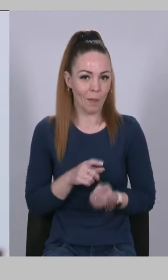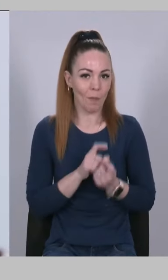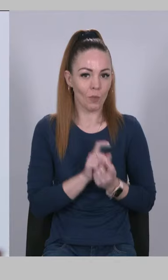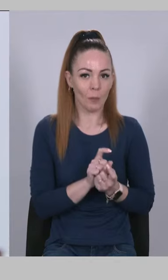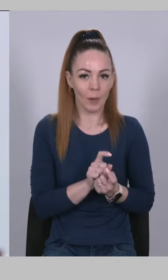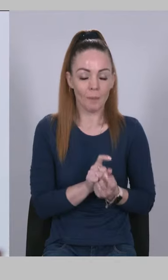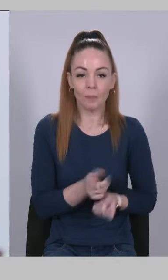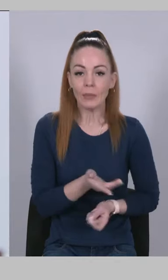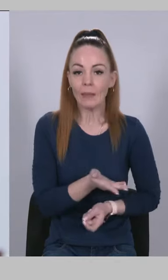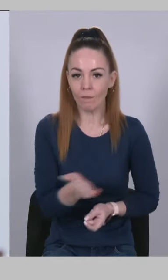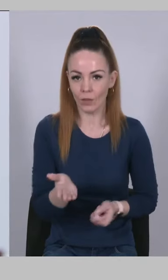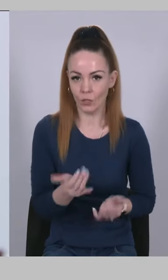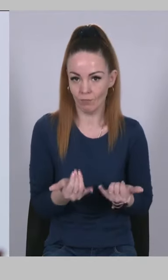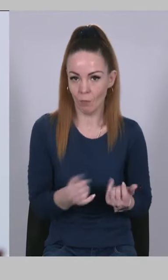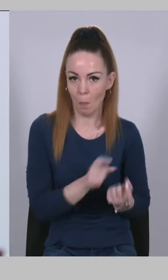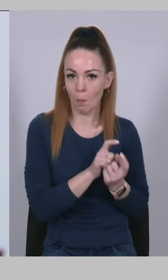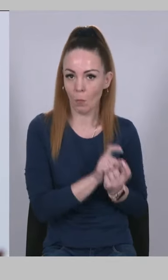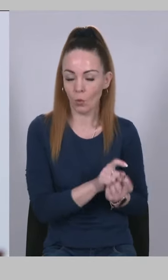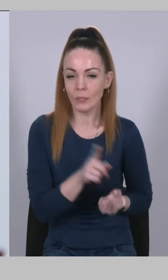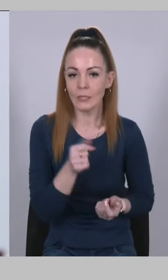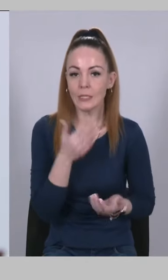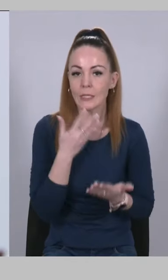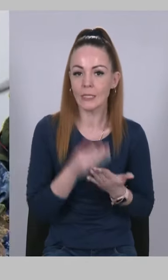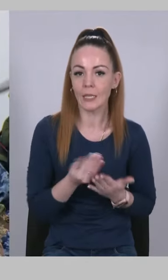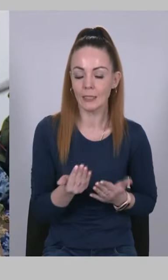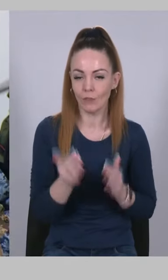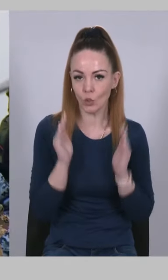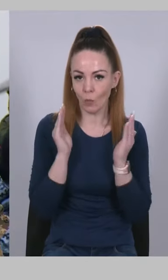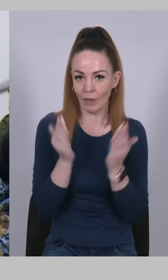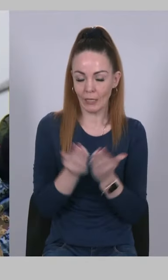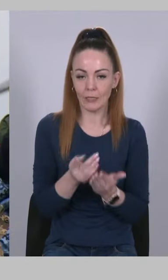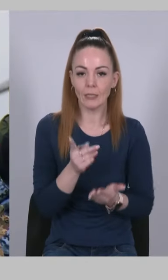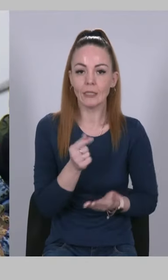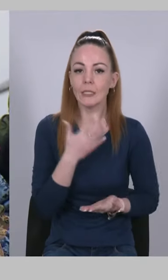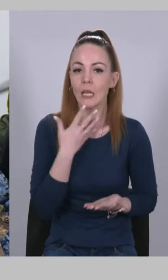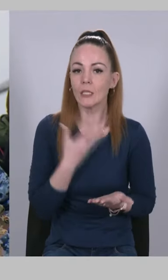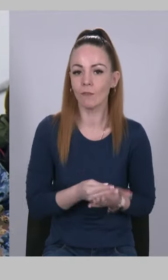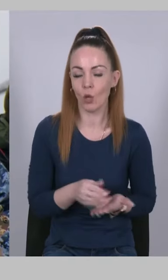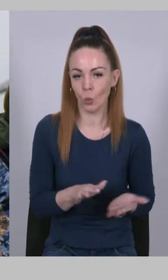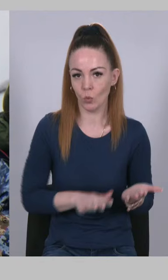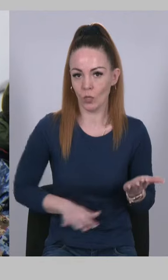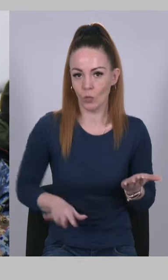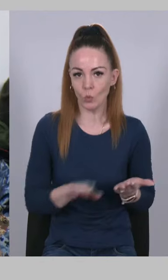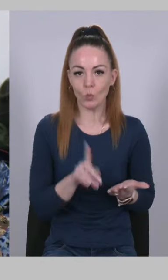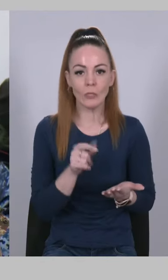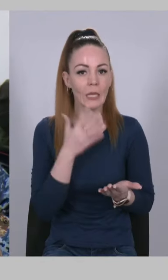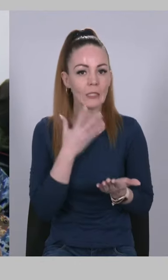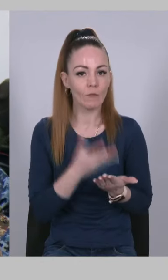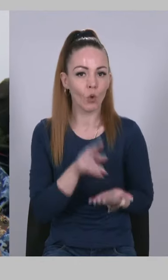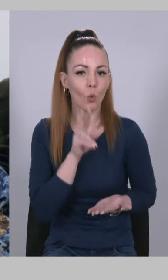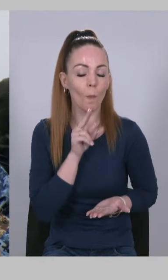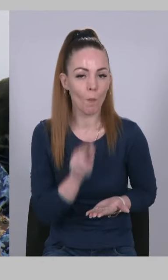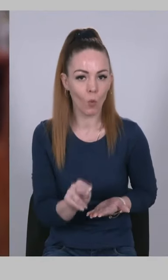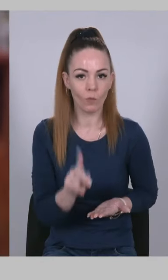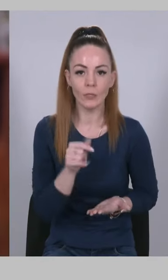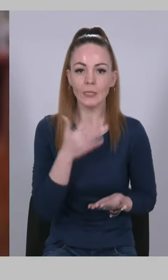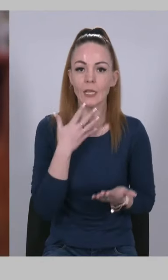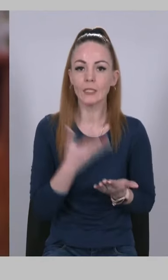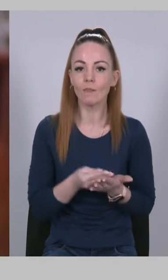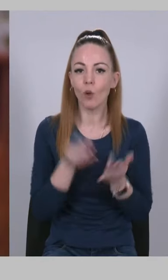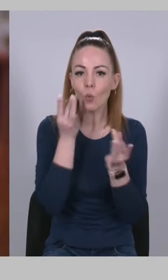Ви боретеся за свій суверенітет, за свою територію, за свою мову, за свою